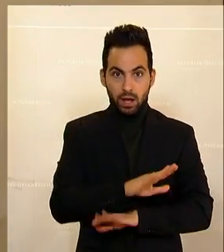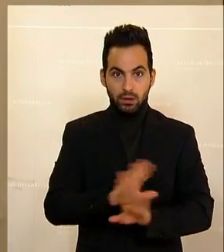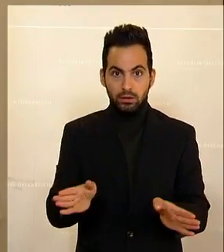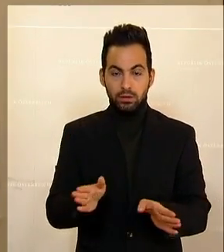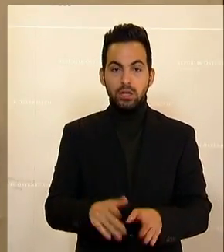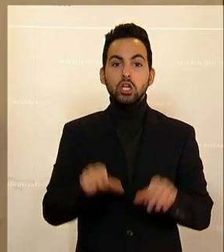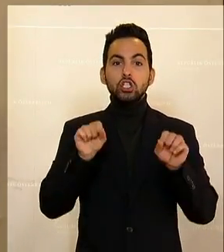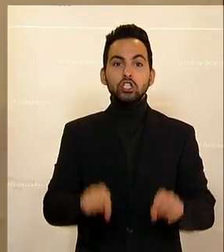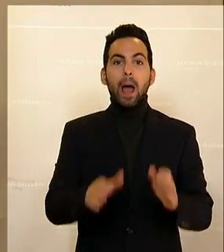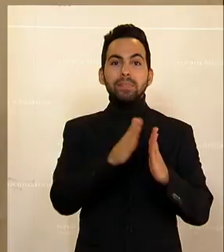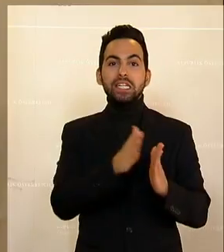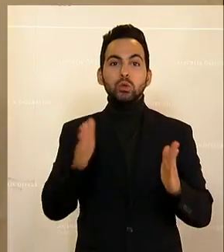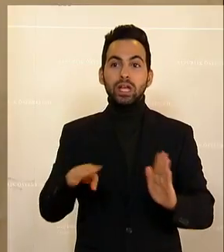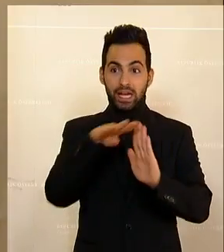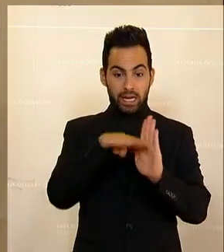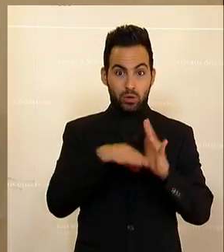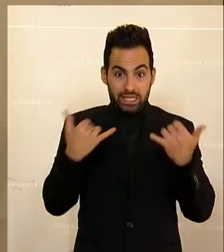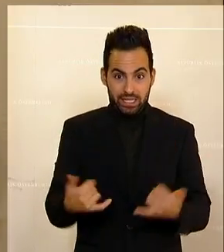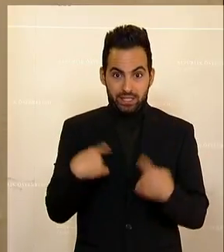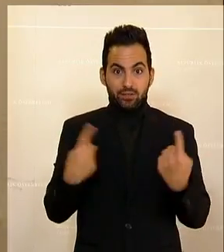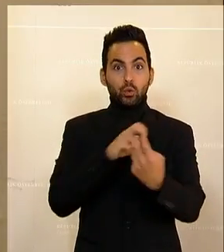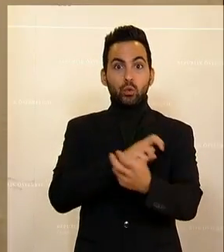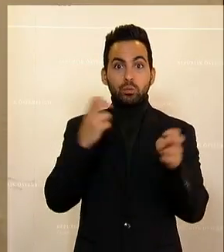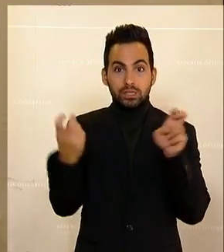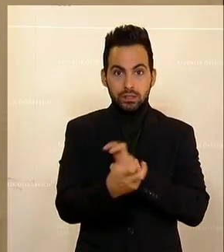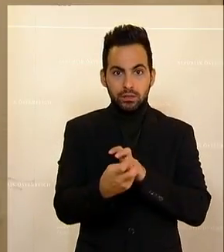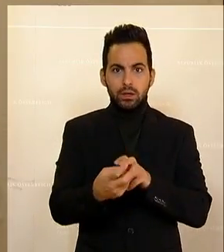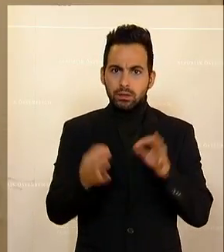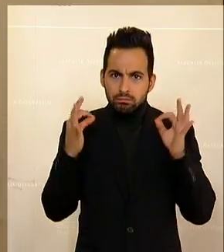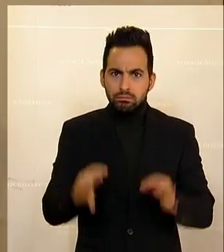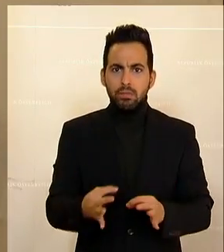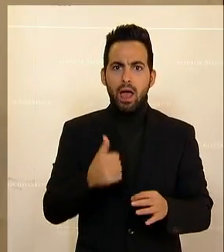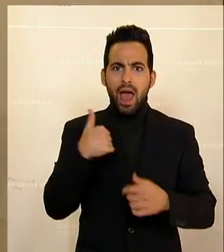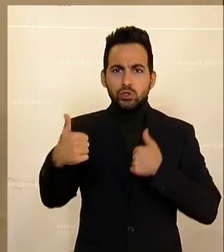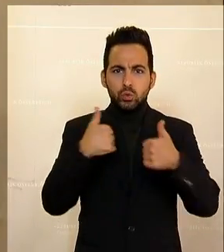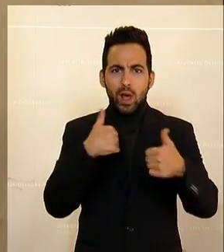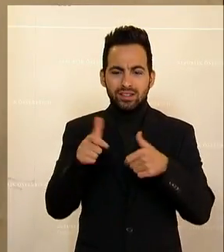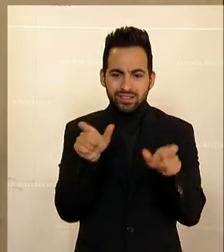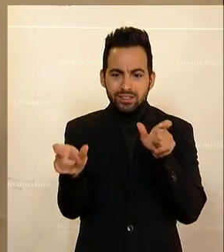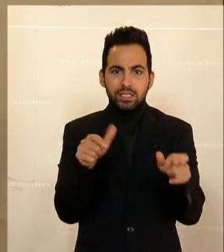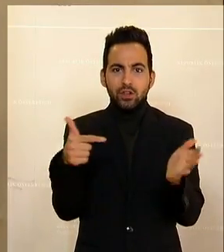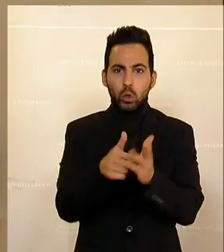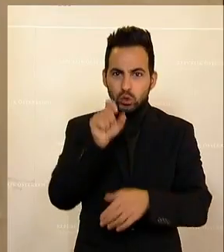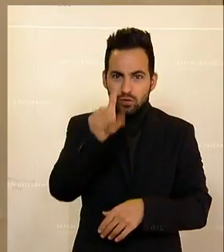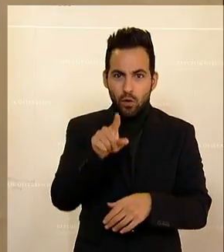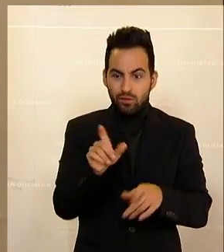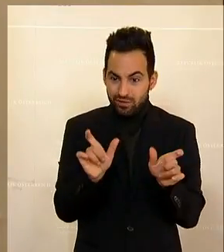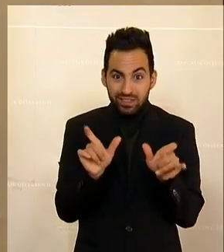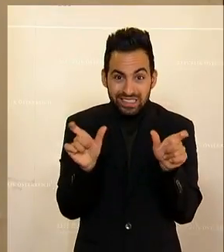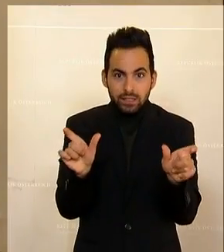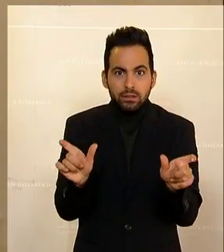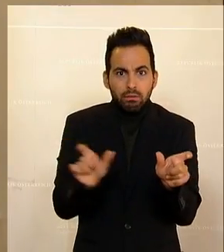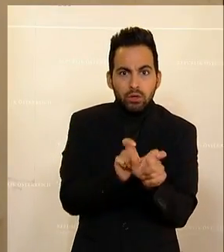diese Stamm-Saison-Regelung, die wir jetzt umsetzen, ist ziemlich wortident im Jahr 2012 umgesetzt worden.